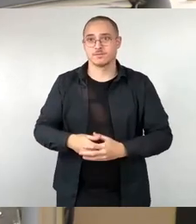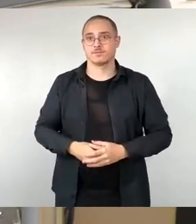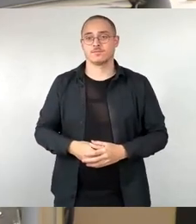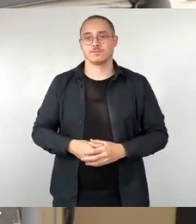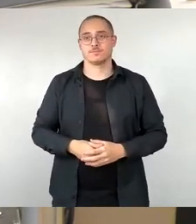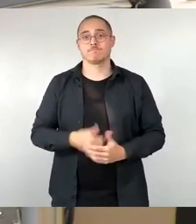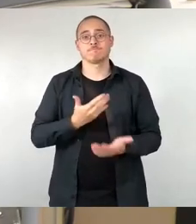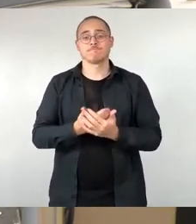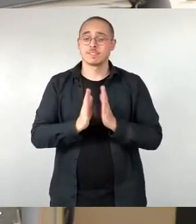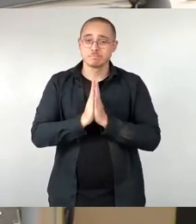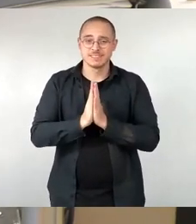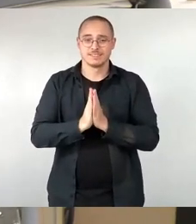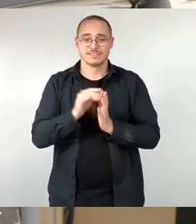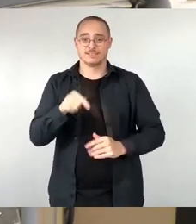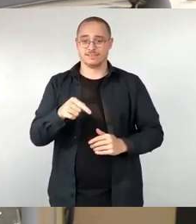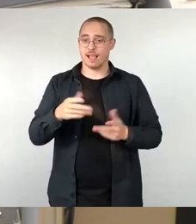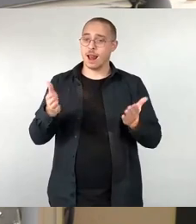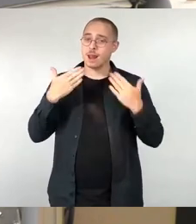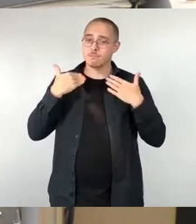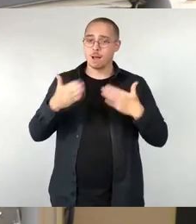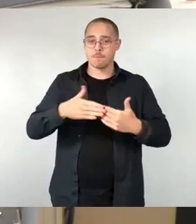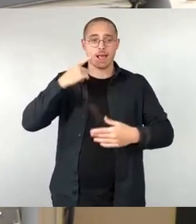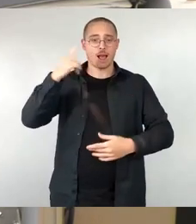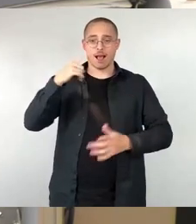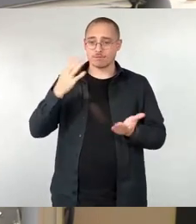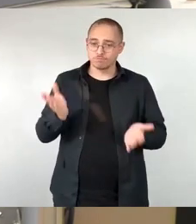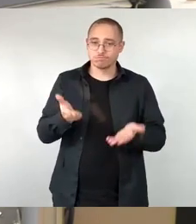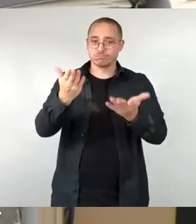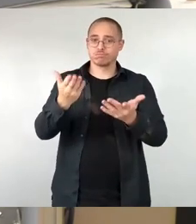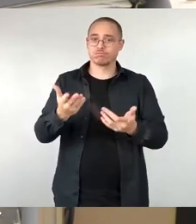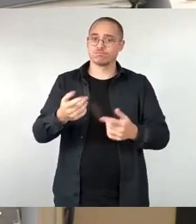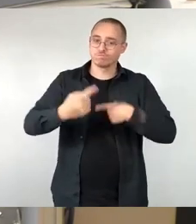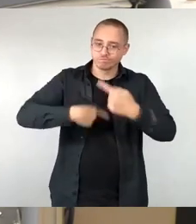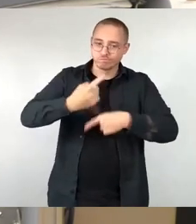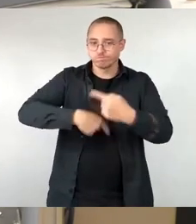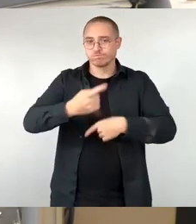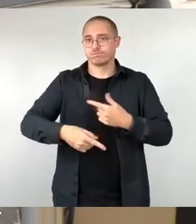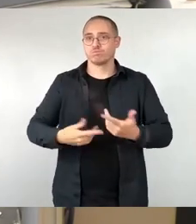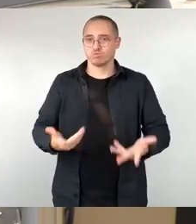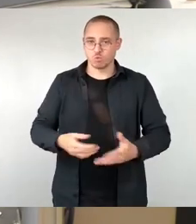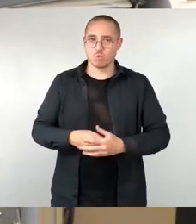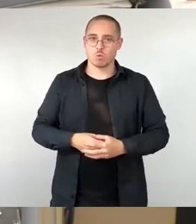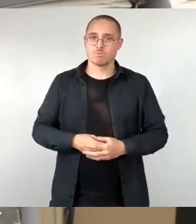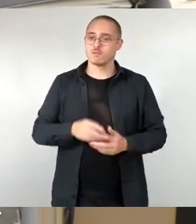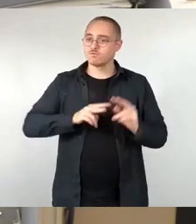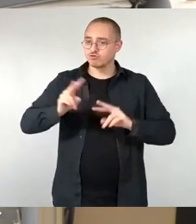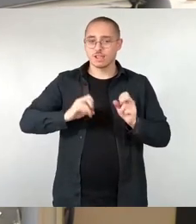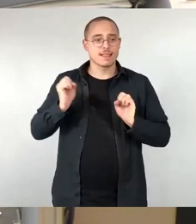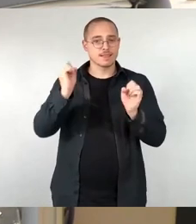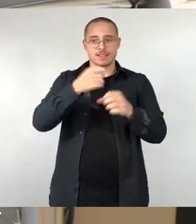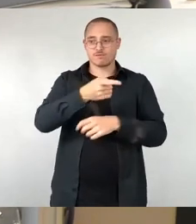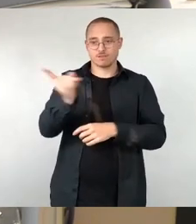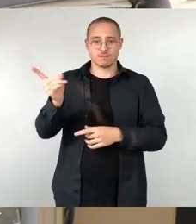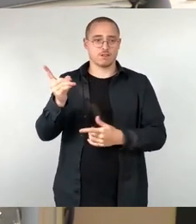Klimabeirat auf den Weg und geben Sie den verschiedenen Initiativen, die sich tagtäglich für mehr Klimaschutz einsetzen, eine Chance der